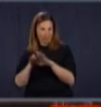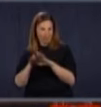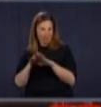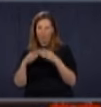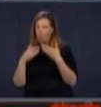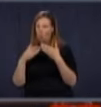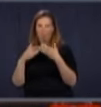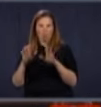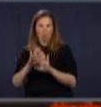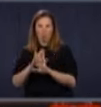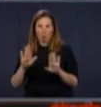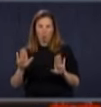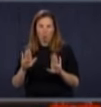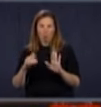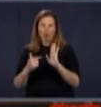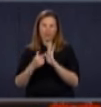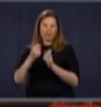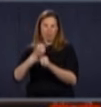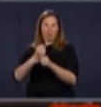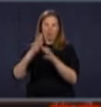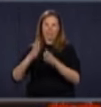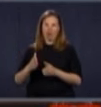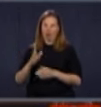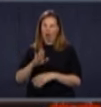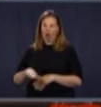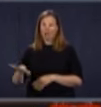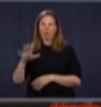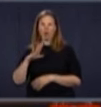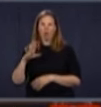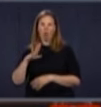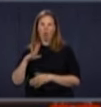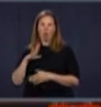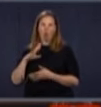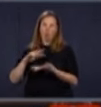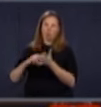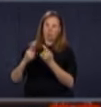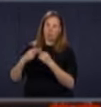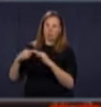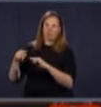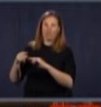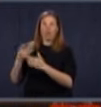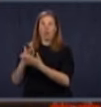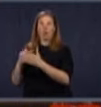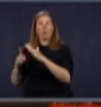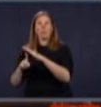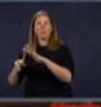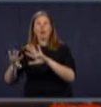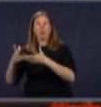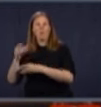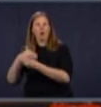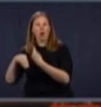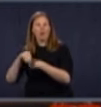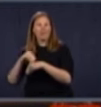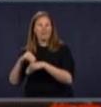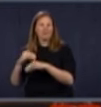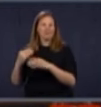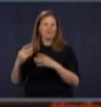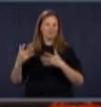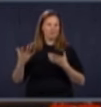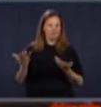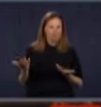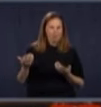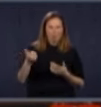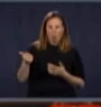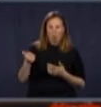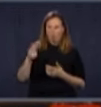qui ont des enfants d'âge du primaire, qu'est-ce qu vont pouvoir faire, là, puisque là, ils ne pourront pas